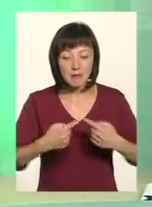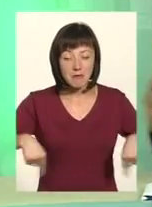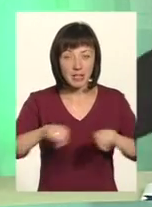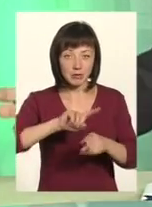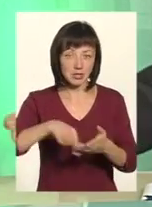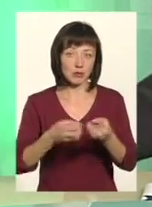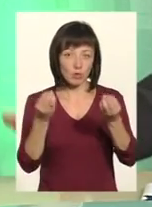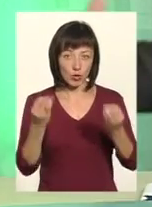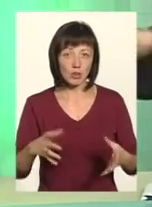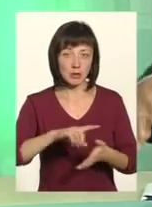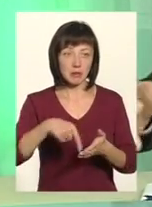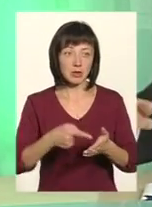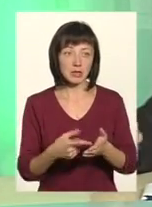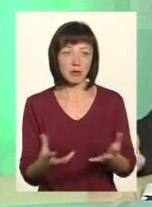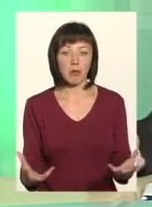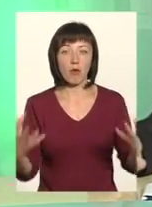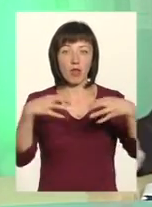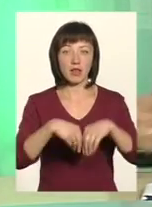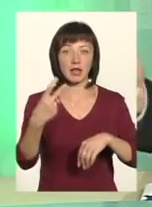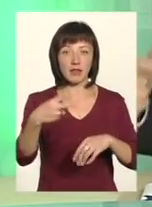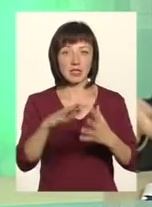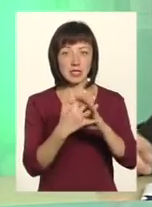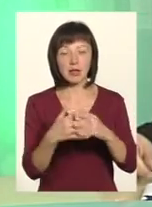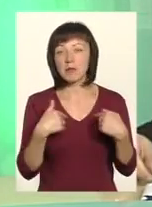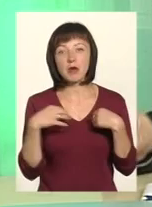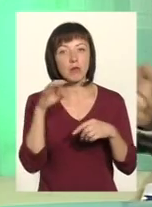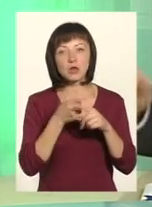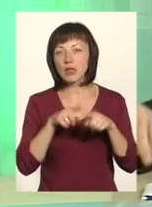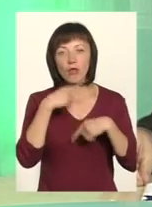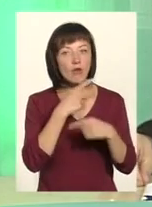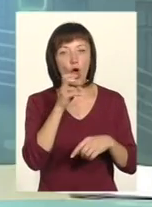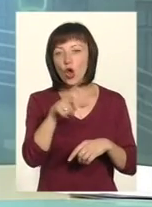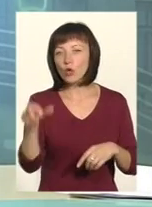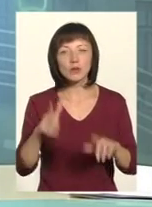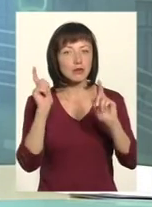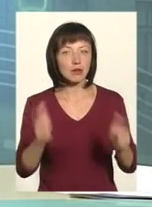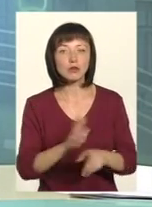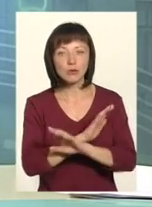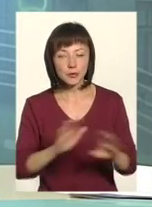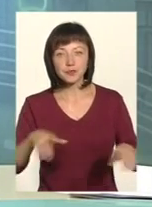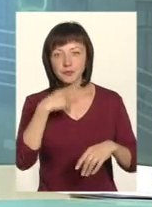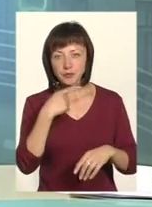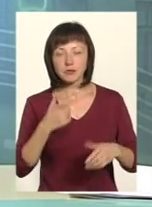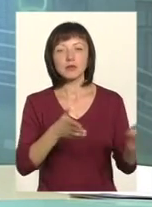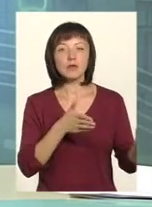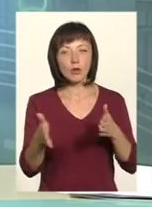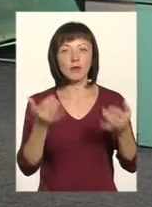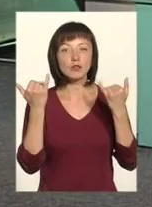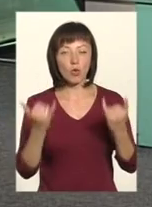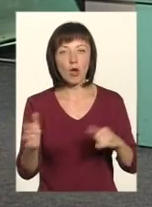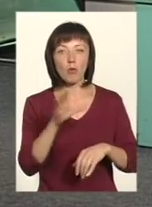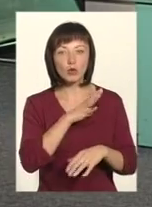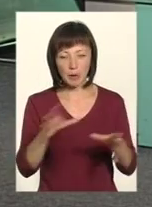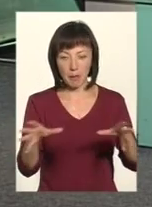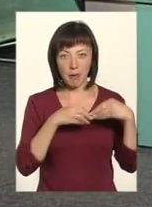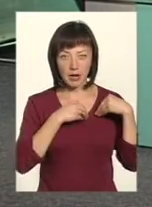міста, це буде просто місто, яке поглине 20 сіл. Ми про це не говорили, і на це люди не підуть. І вони говорять, ми готові сьогодні бути